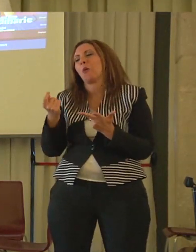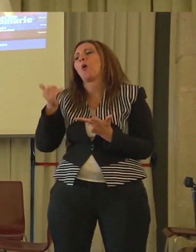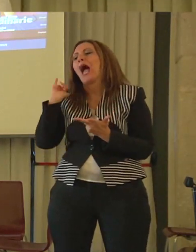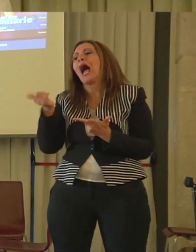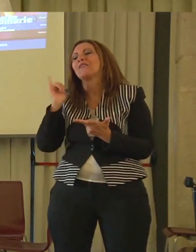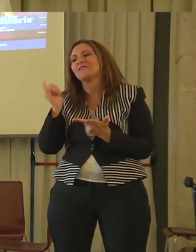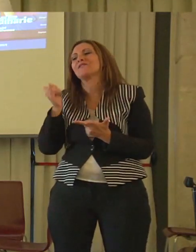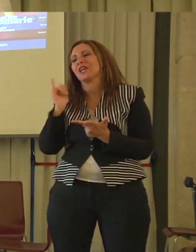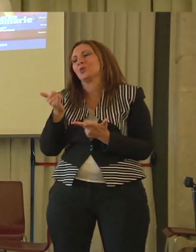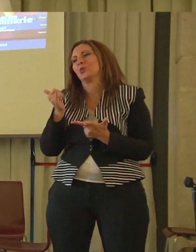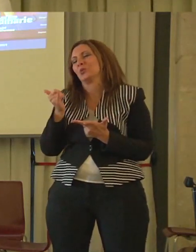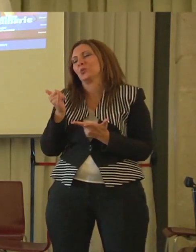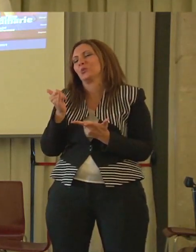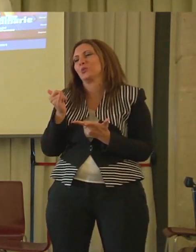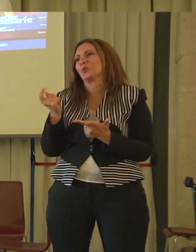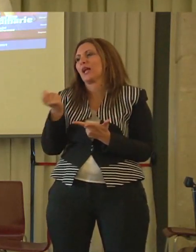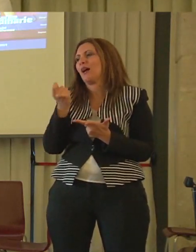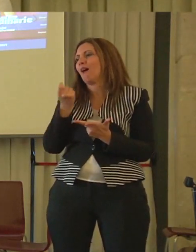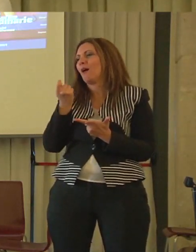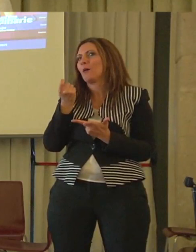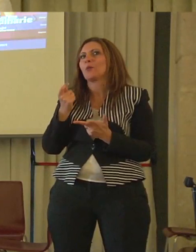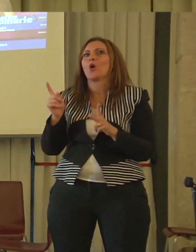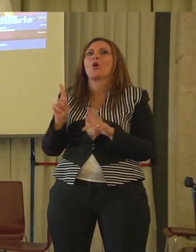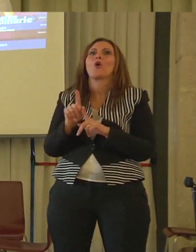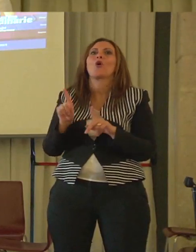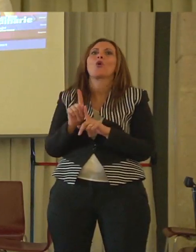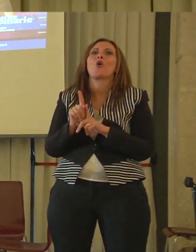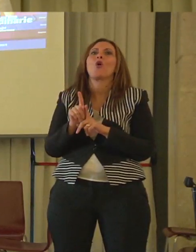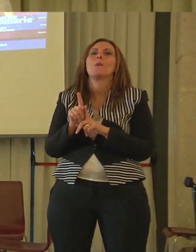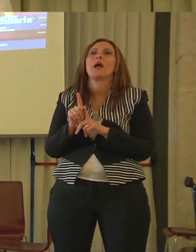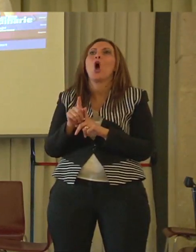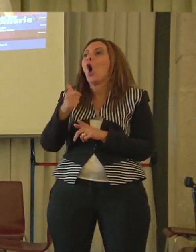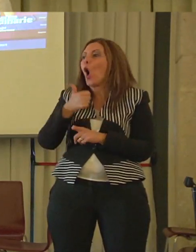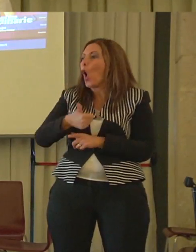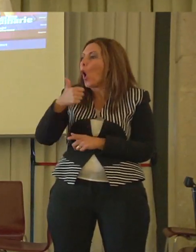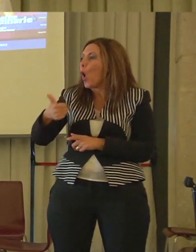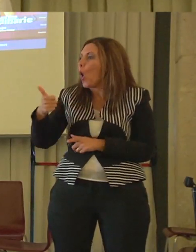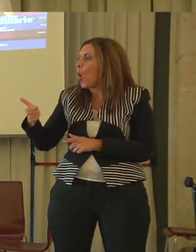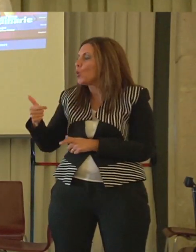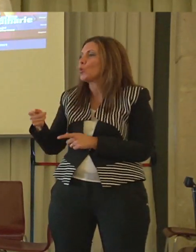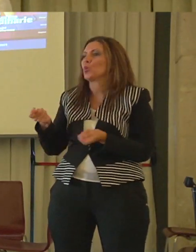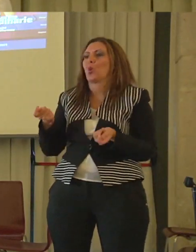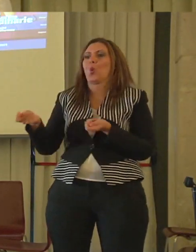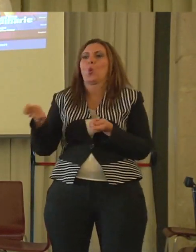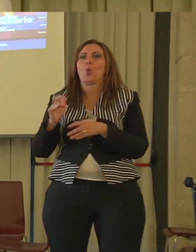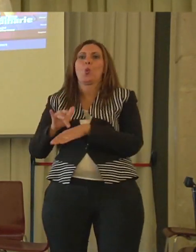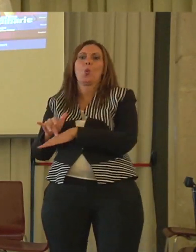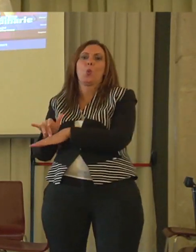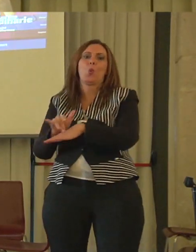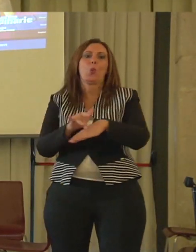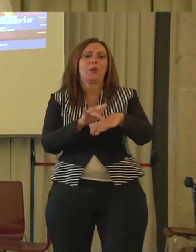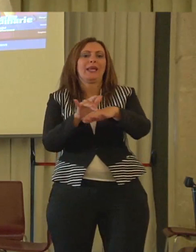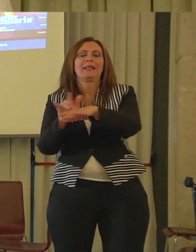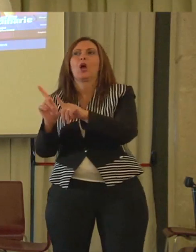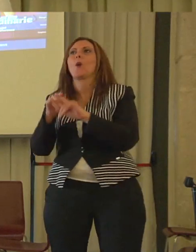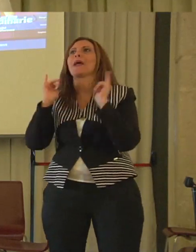lasciato ognuno di loro. Si è fatto guidare da quella che era l'avventura